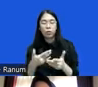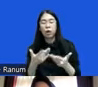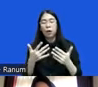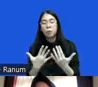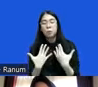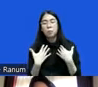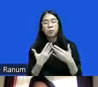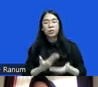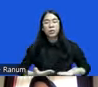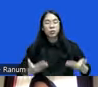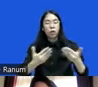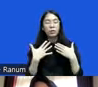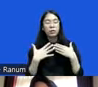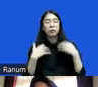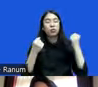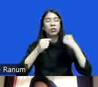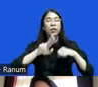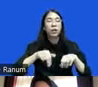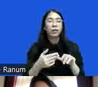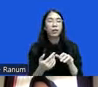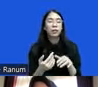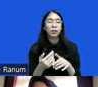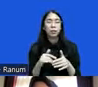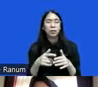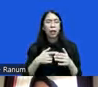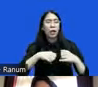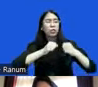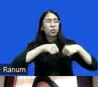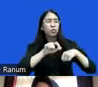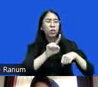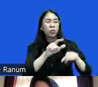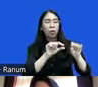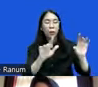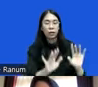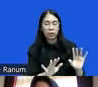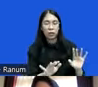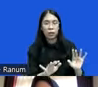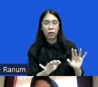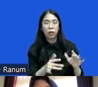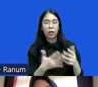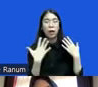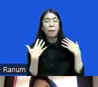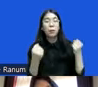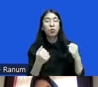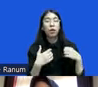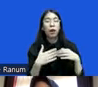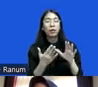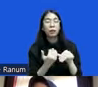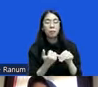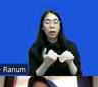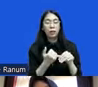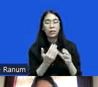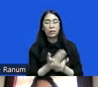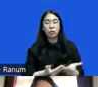semula hanya satu kalimat yang saya setuju dengan definisi ini penekanan pada pemulihan kembali pada keadaan semula itu saya